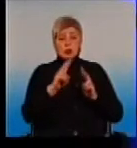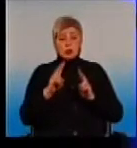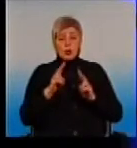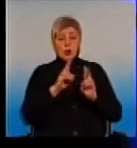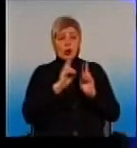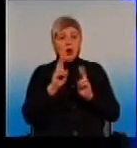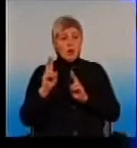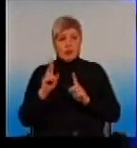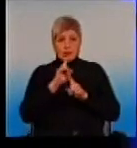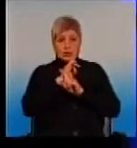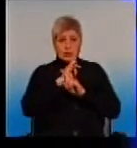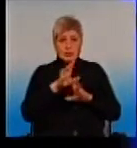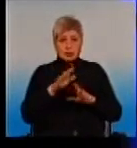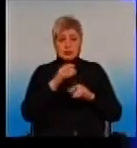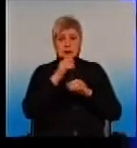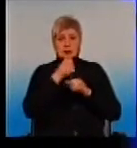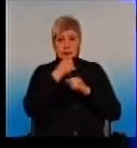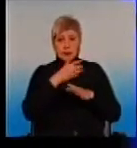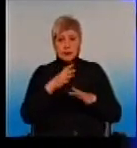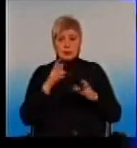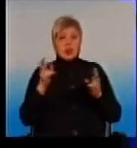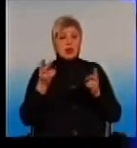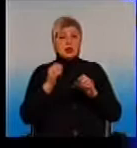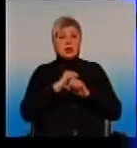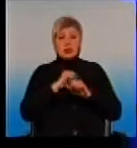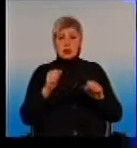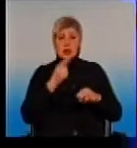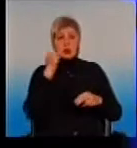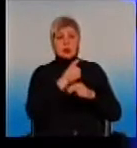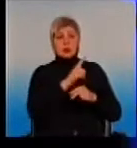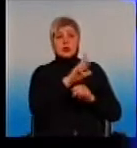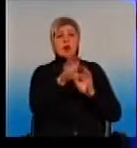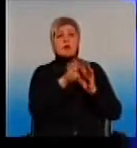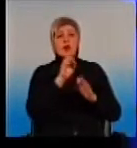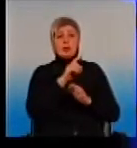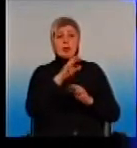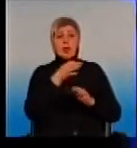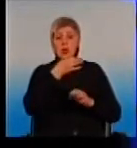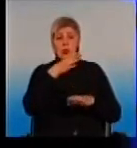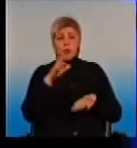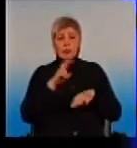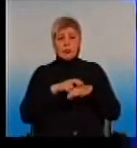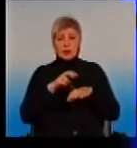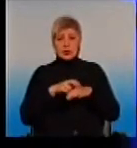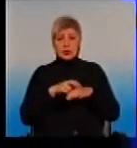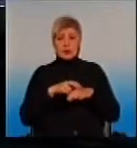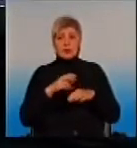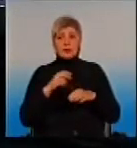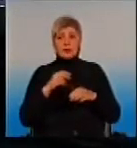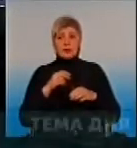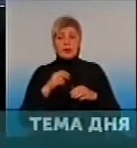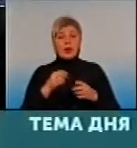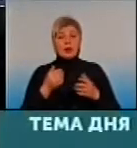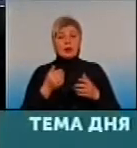и ни в коем случае нельзя ограничивать право выбрать человека, врача, где он хочет, любого. Человек ты в немешканстве области?